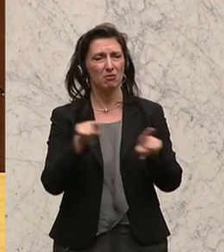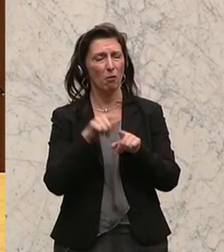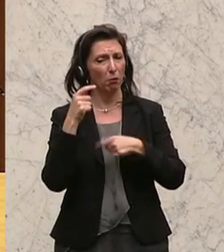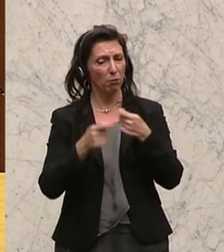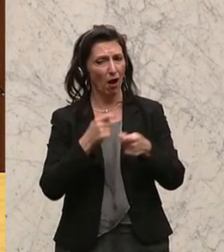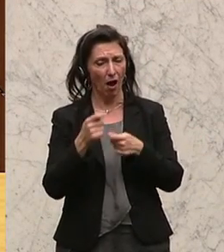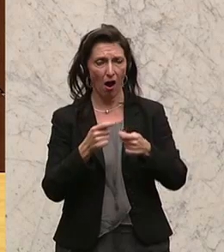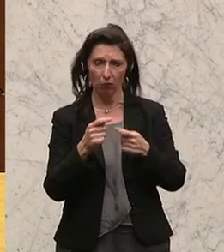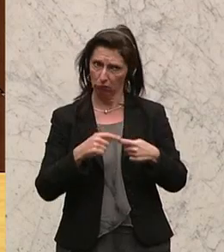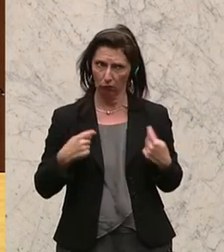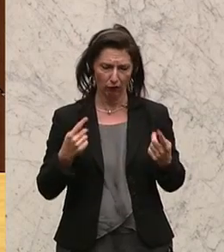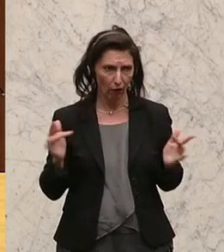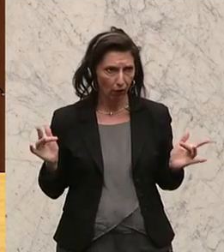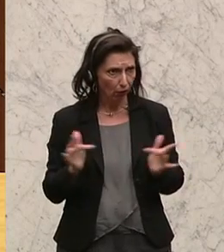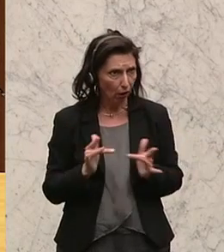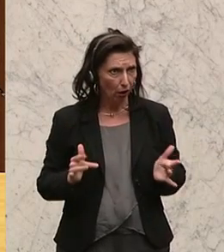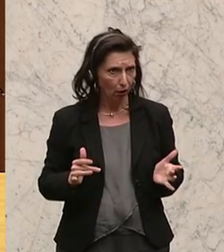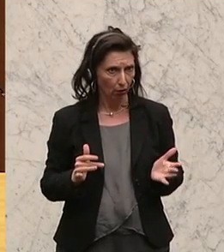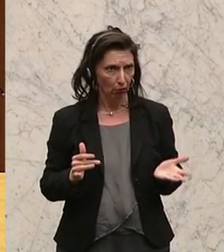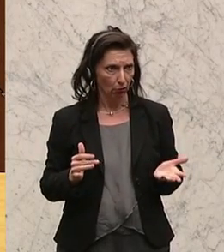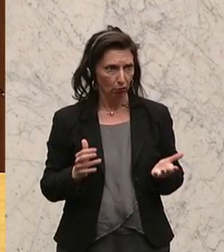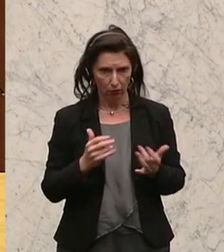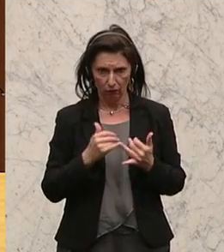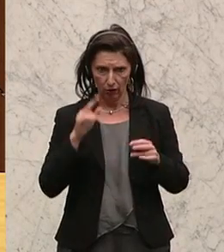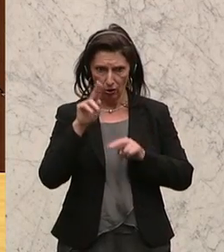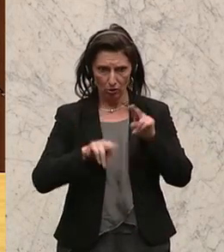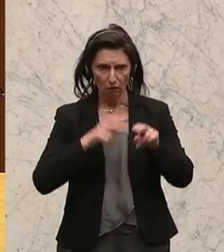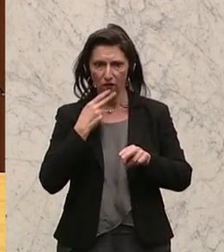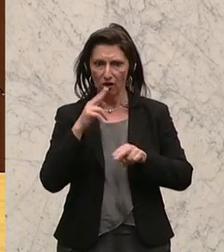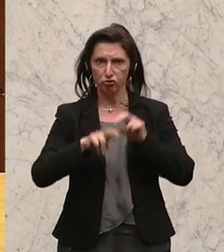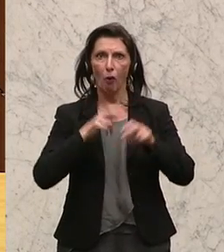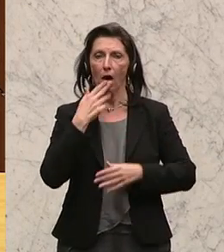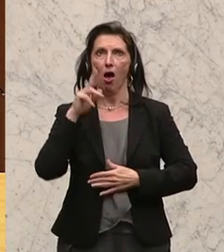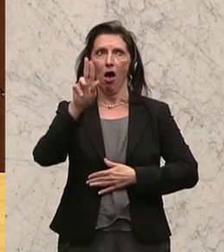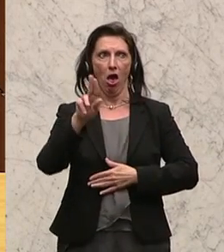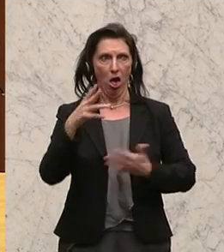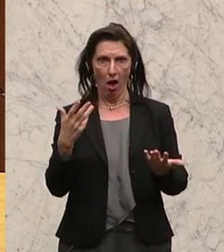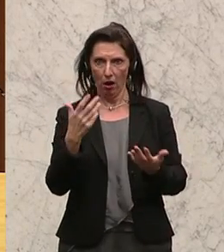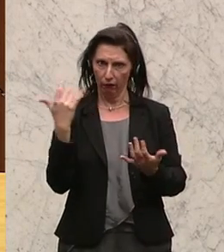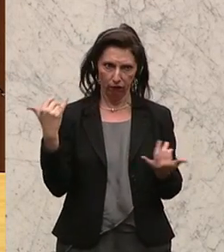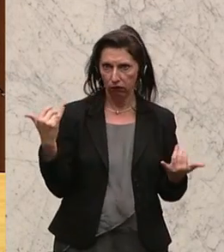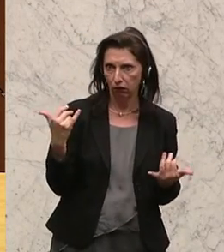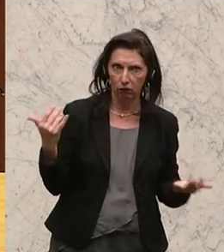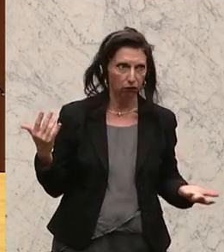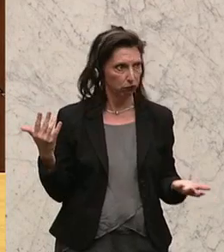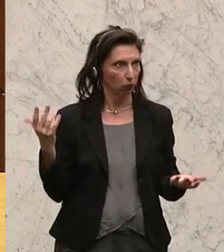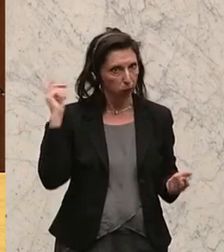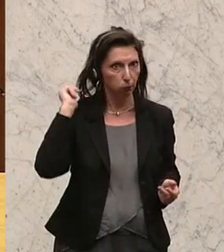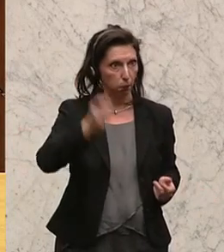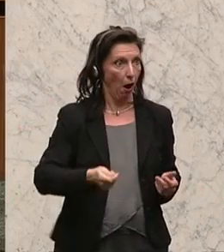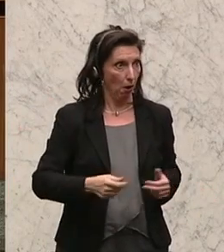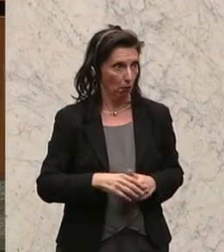sind wir natürlich sehr, weil das ist ein Schlag ins Gesicht der Steuerehrlichen. Im Ausschuss, Herr Finanzminister, konnten Sie unsere Zweifel